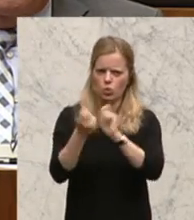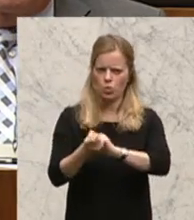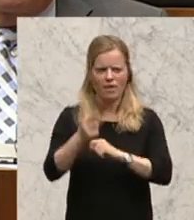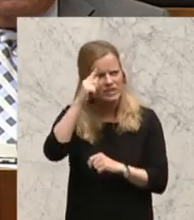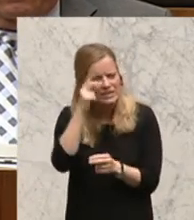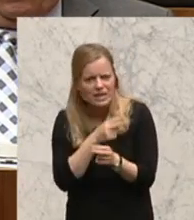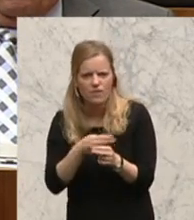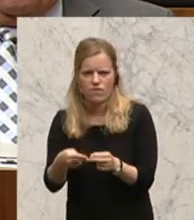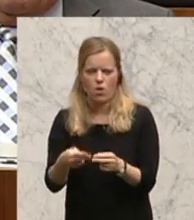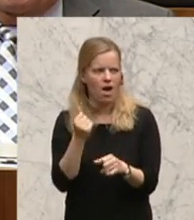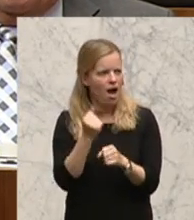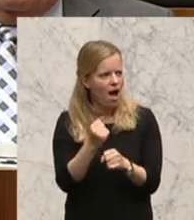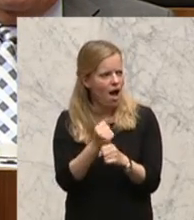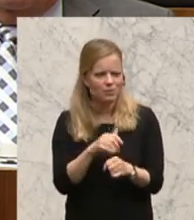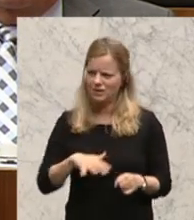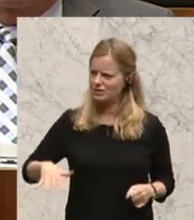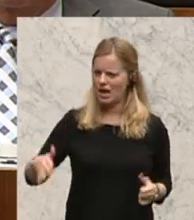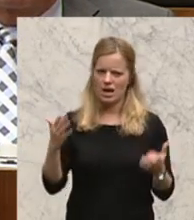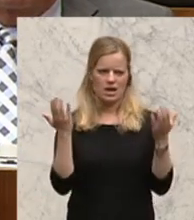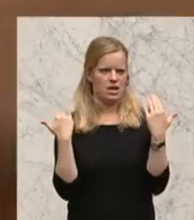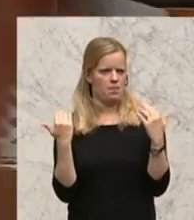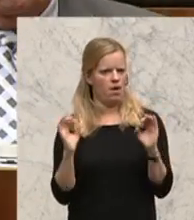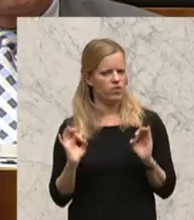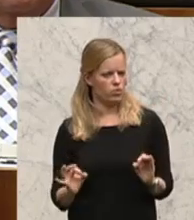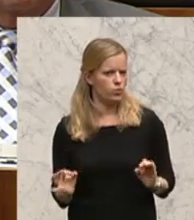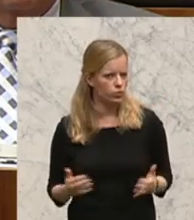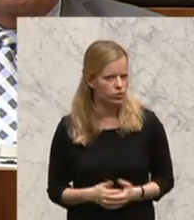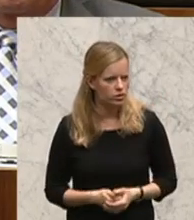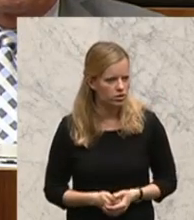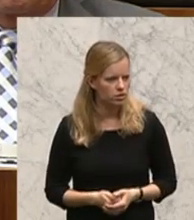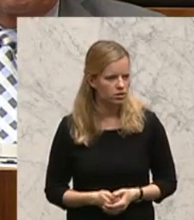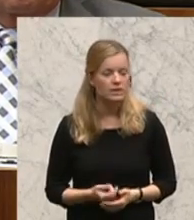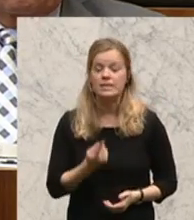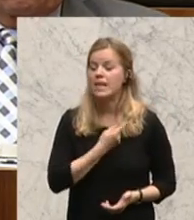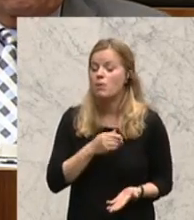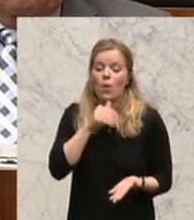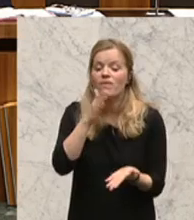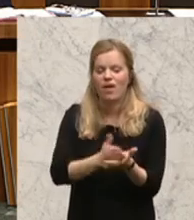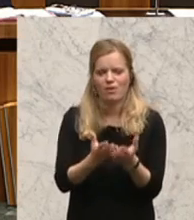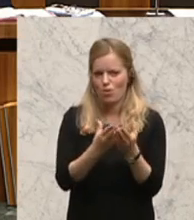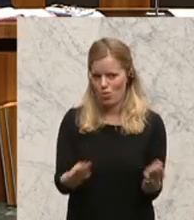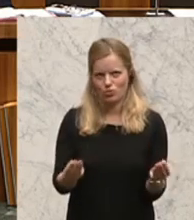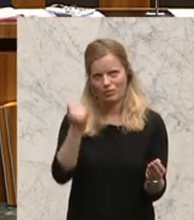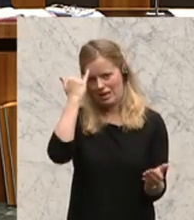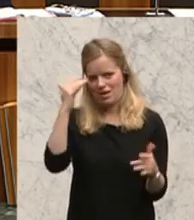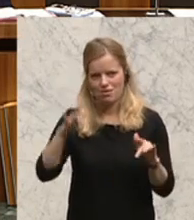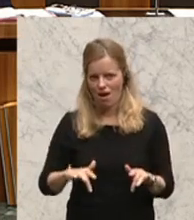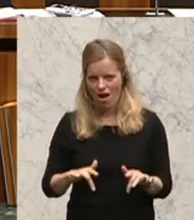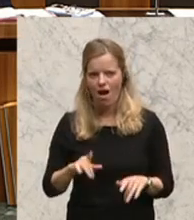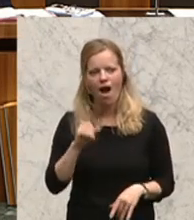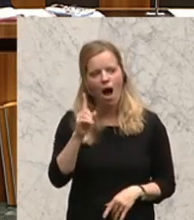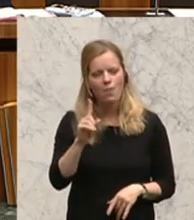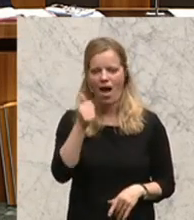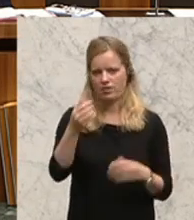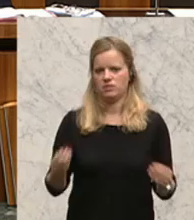Arbeitssetting sein. Ich habe auch nicht die Patentlösungen. Aber eines ist sicher, wenn wir sagen, beim